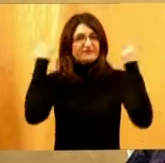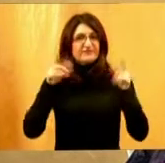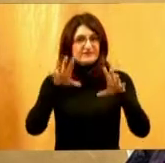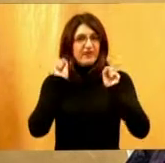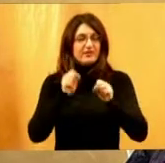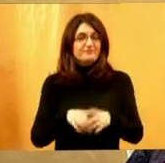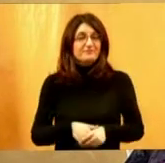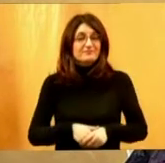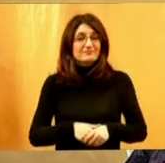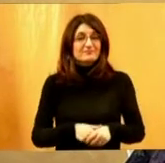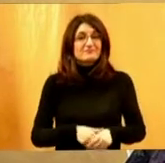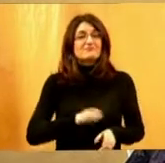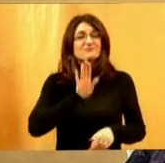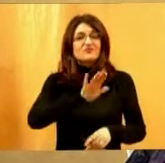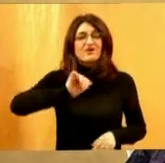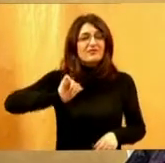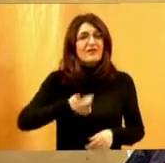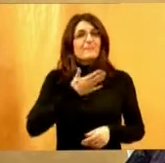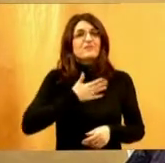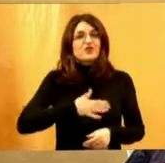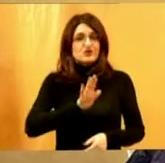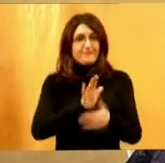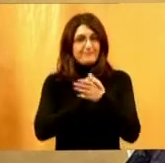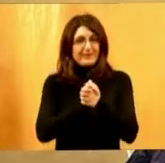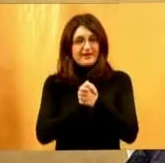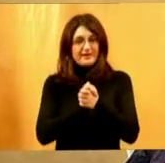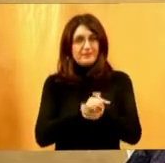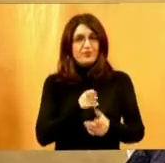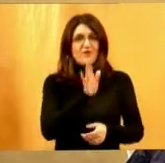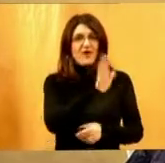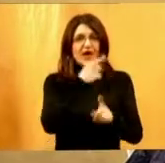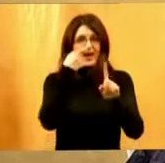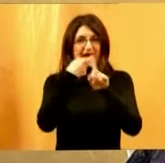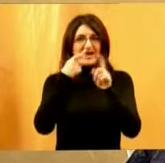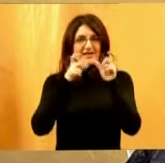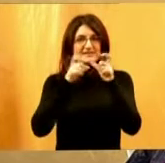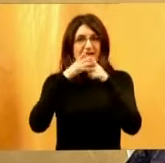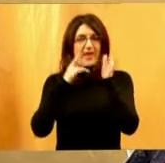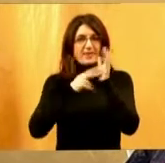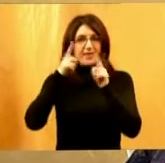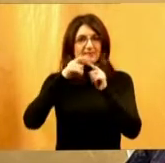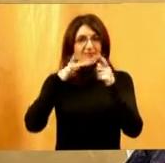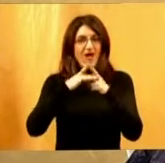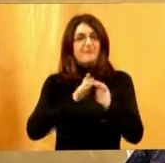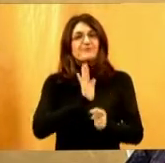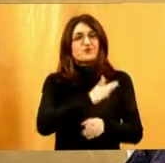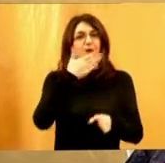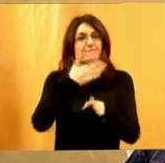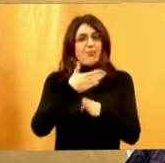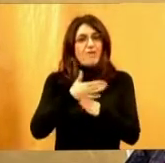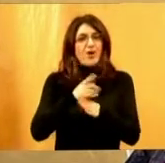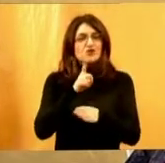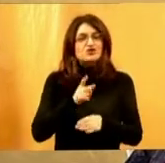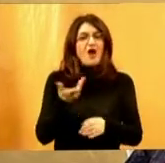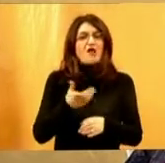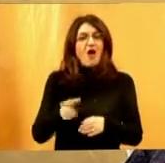najdražeg prijatelja, a to je vaša ksanta, pomagača i osobe koja